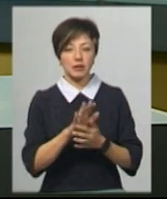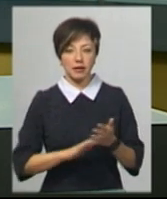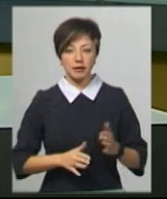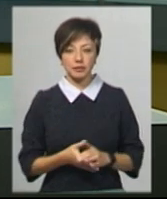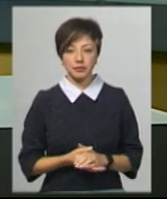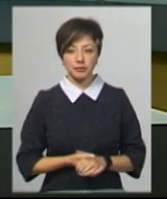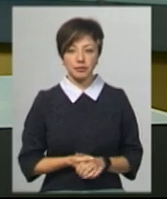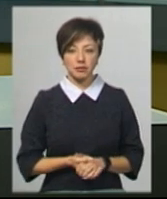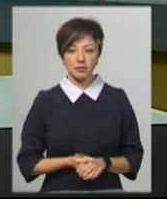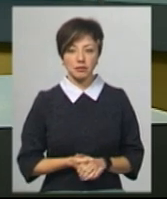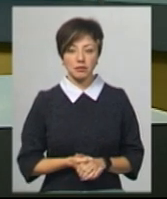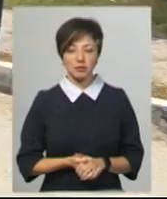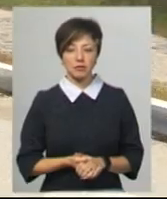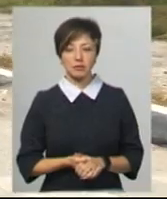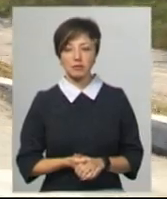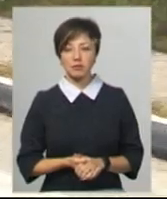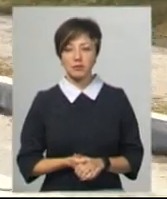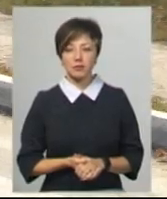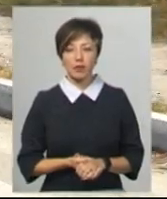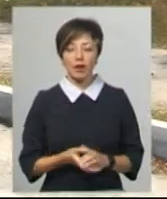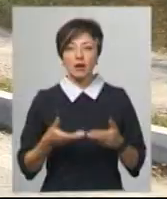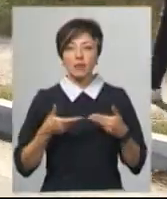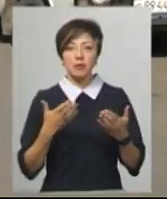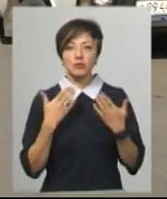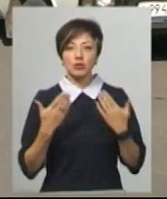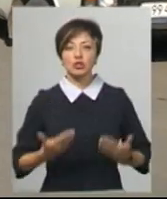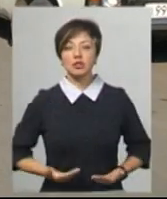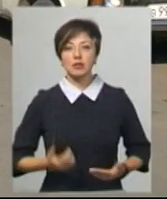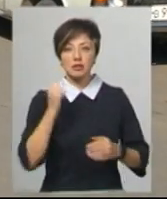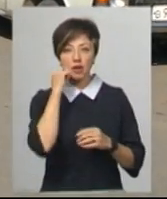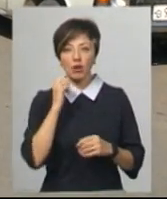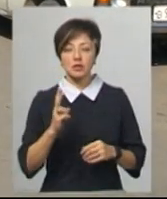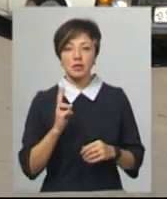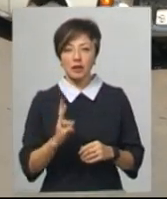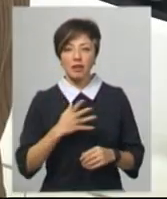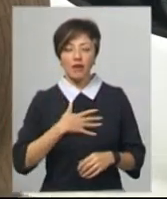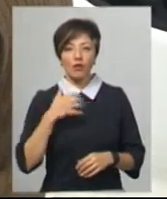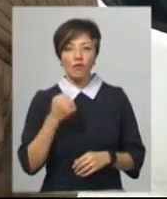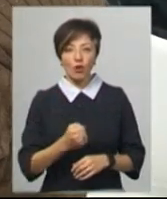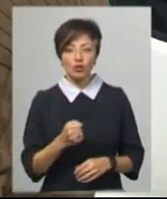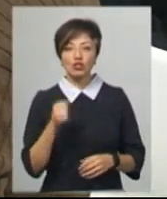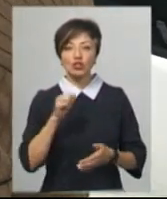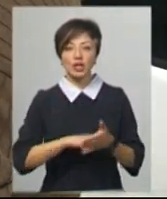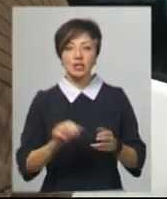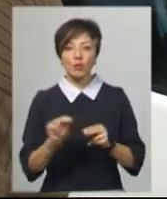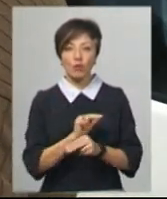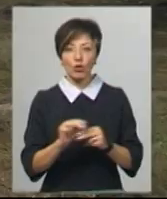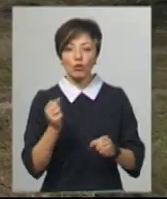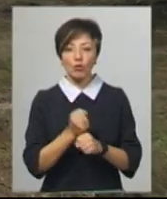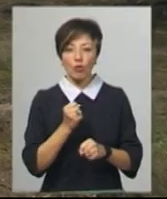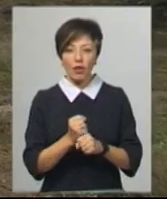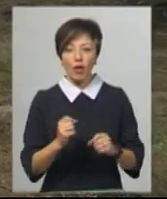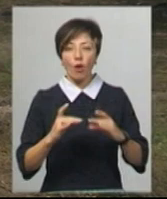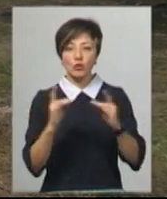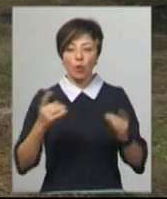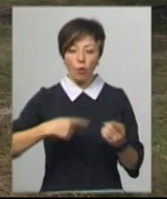Анастасії Збродової. Ми поспілкувалися із жителями Старокостянтинова. Вони невдоволені, що через ремонтні роботи на мосту та об'їздній